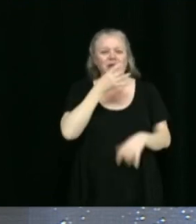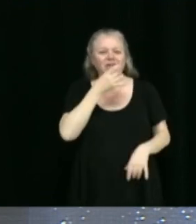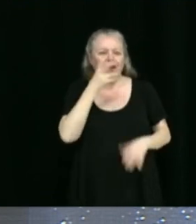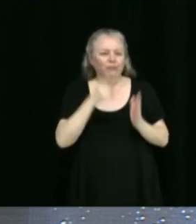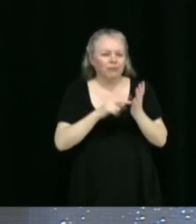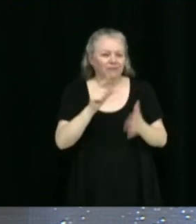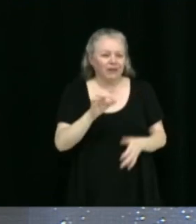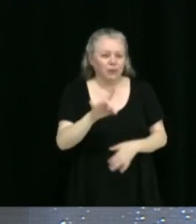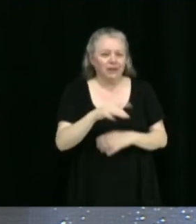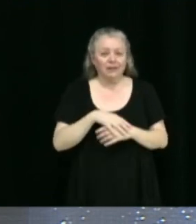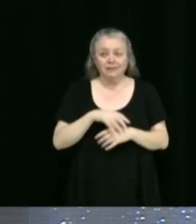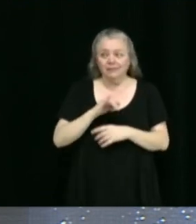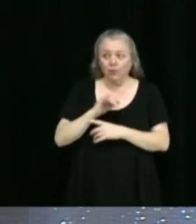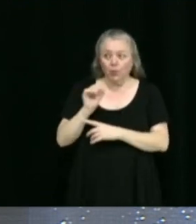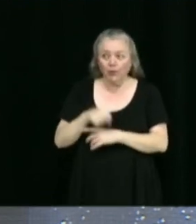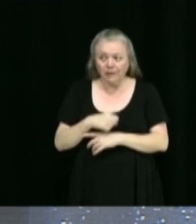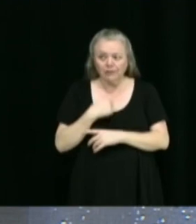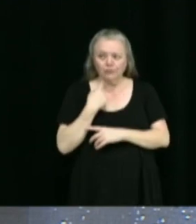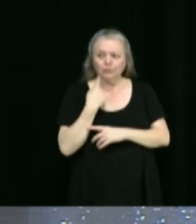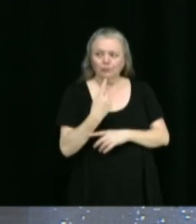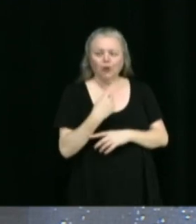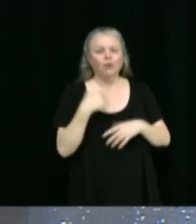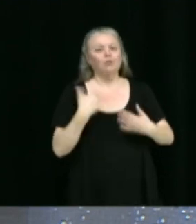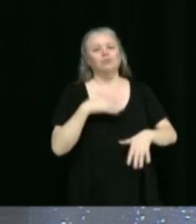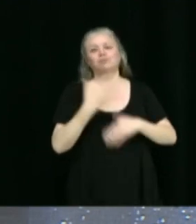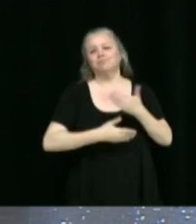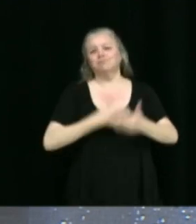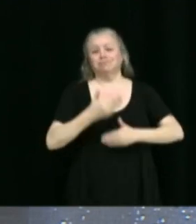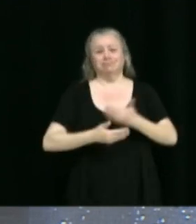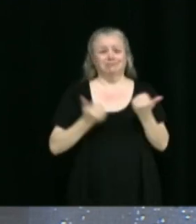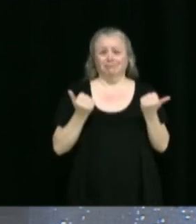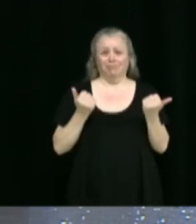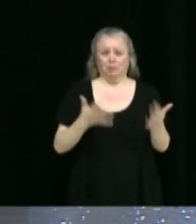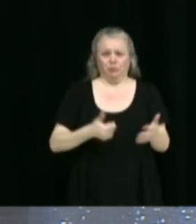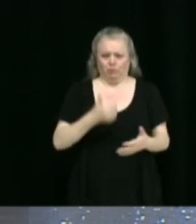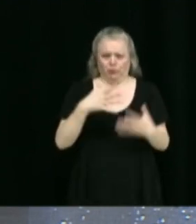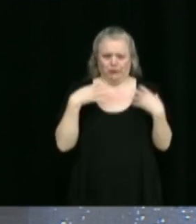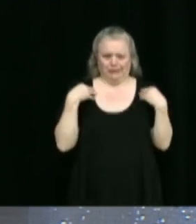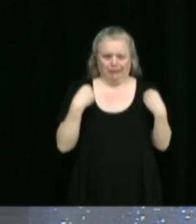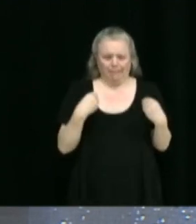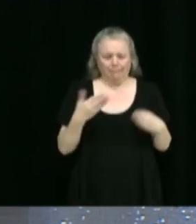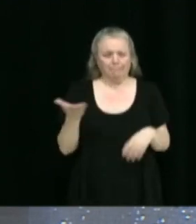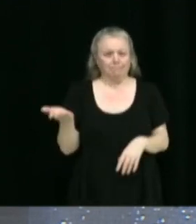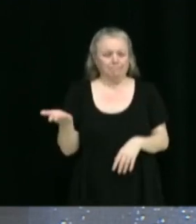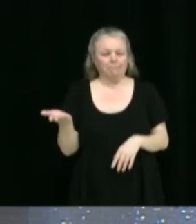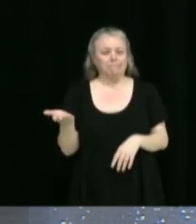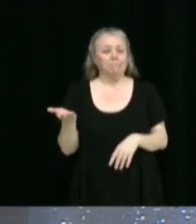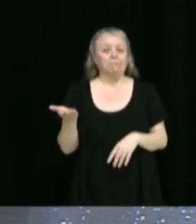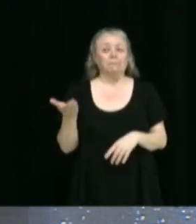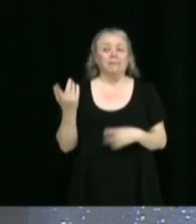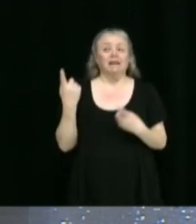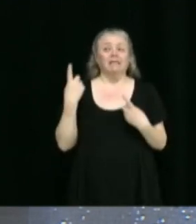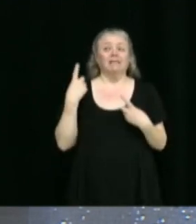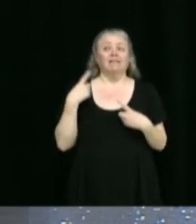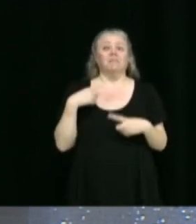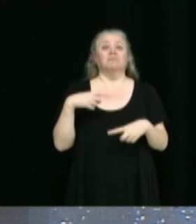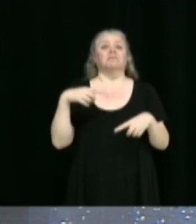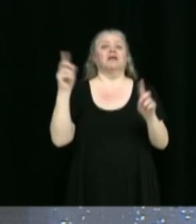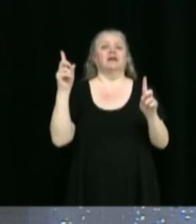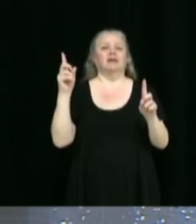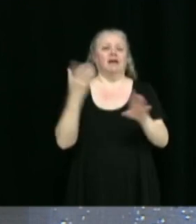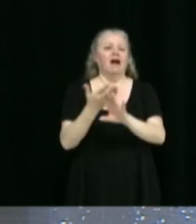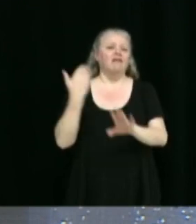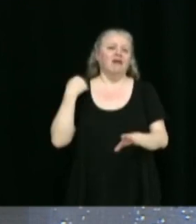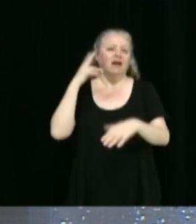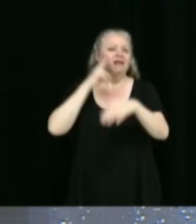simplifier considérablement tout le processus auquel on a dû faire face au cours des dernières années et en arriver à l'aboutissement qu'on souhaitait au